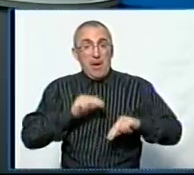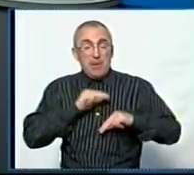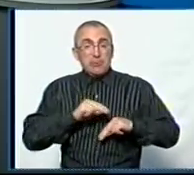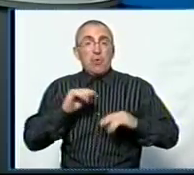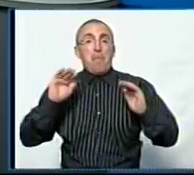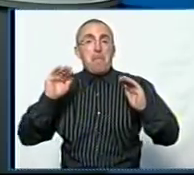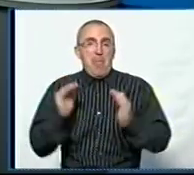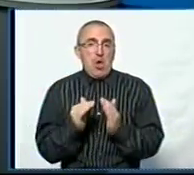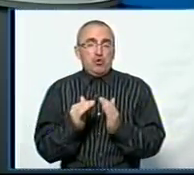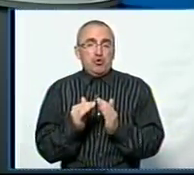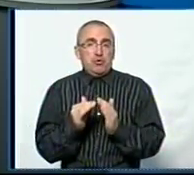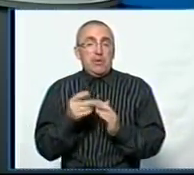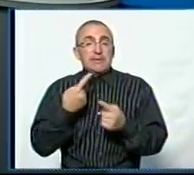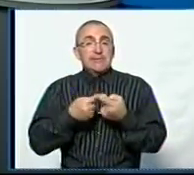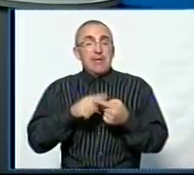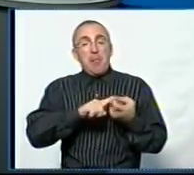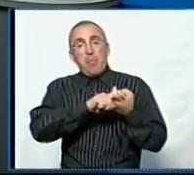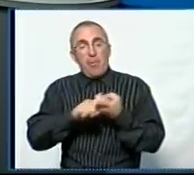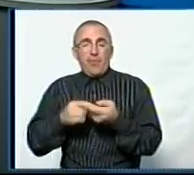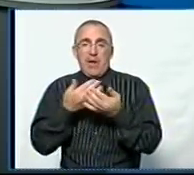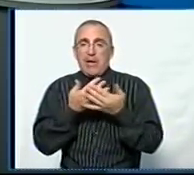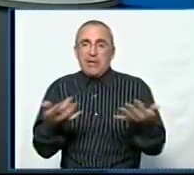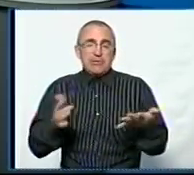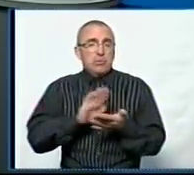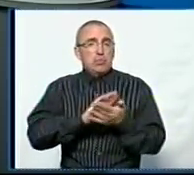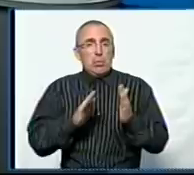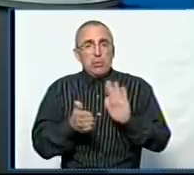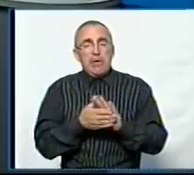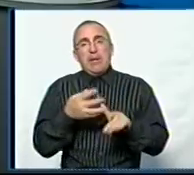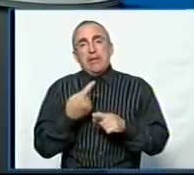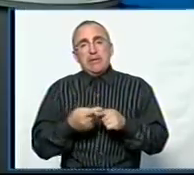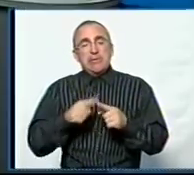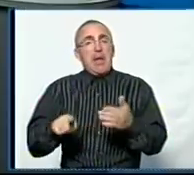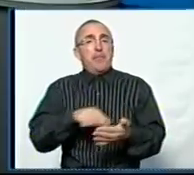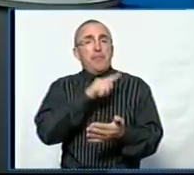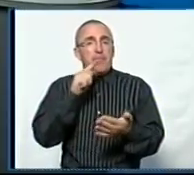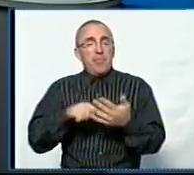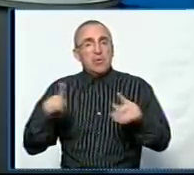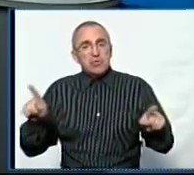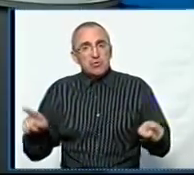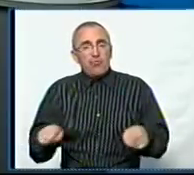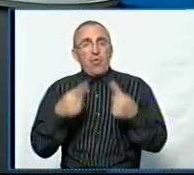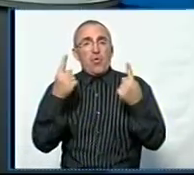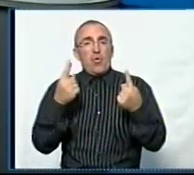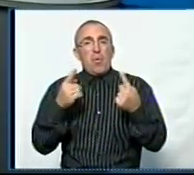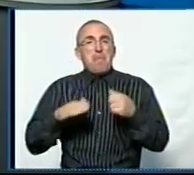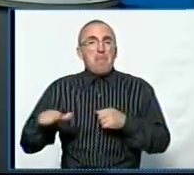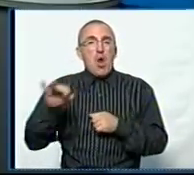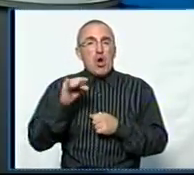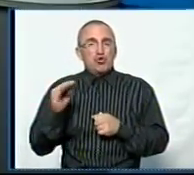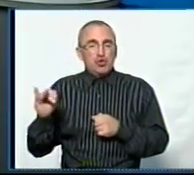менше. Це пов'язано з різними ситуаціями, це і питання створення оптимальної мережі,